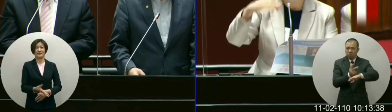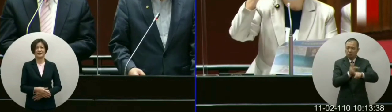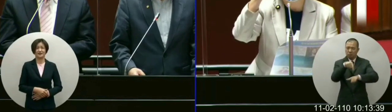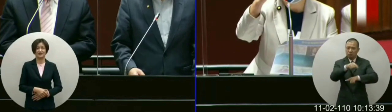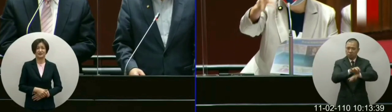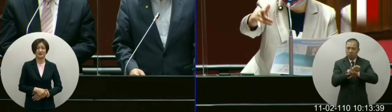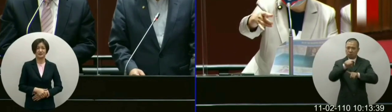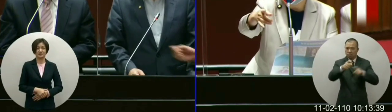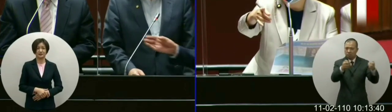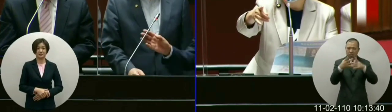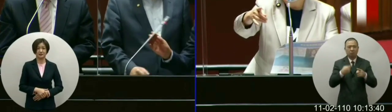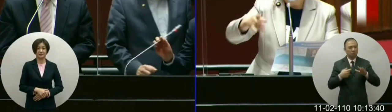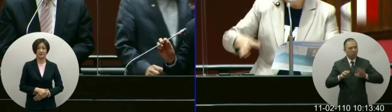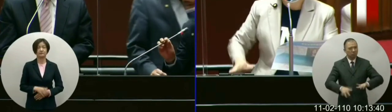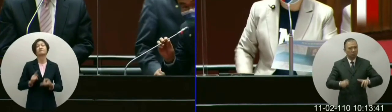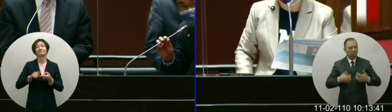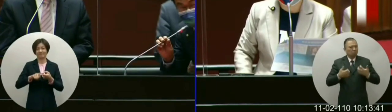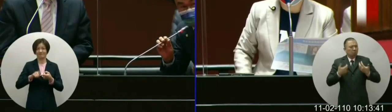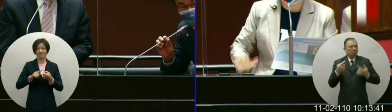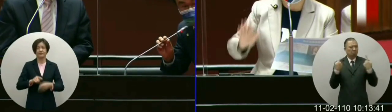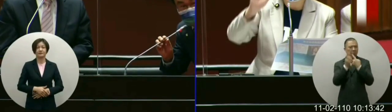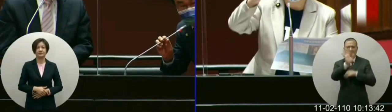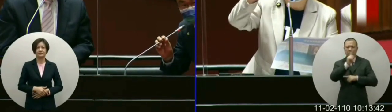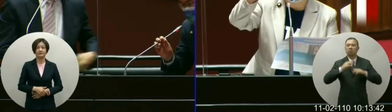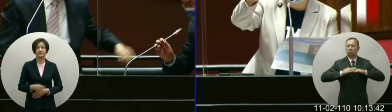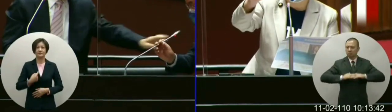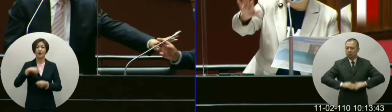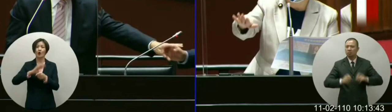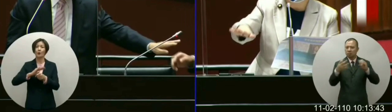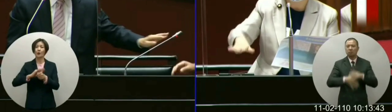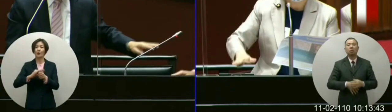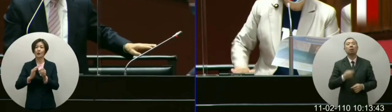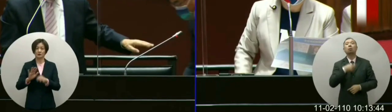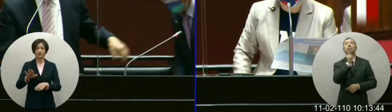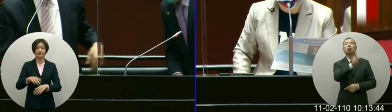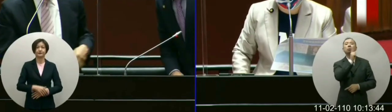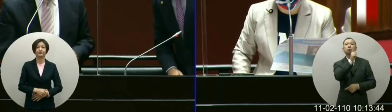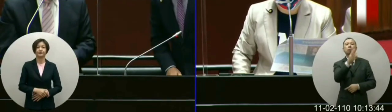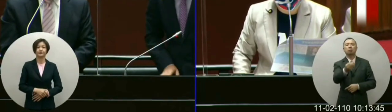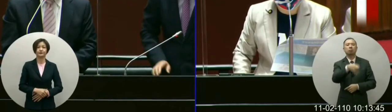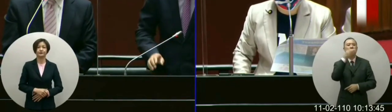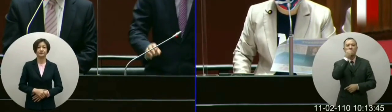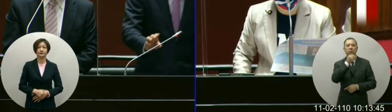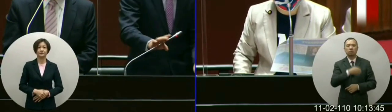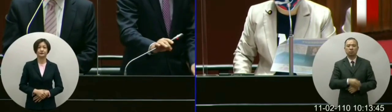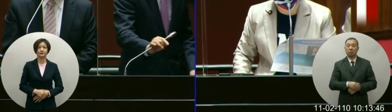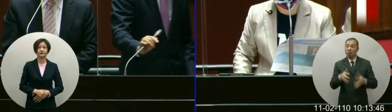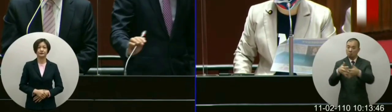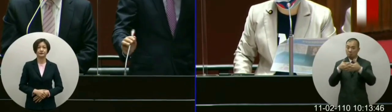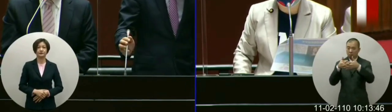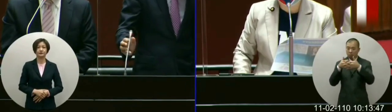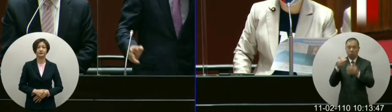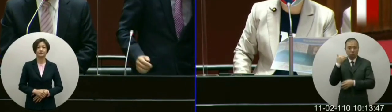论本席要跟你理性的来讨论对对对美国有莱克多